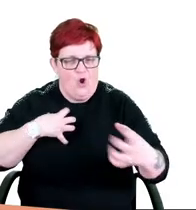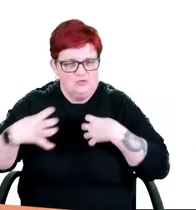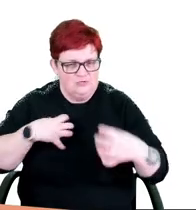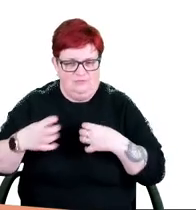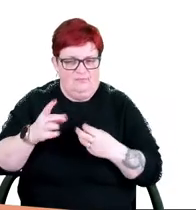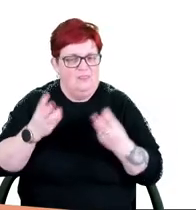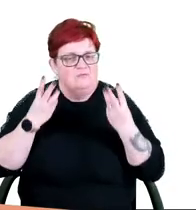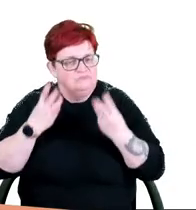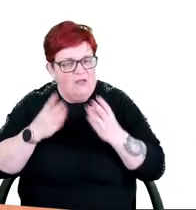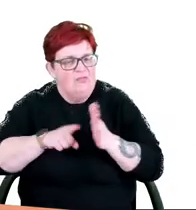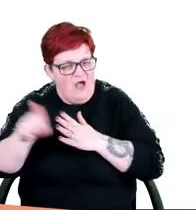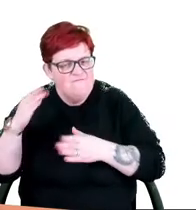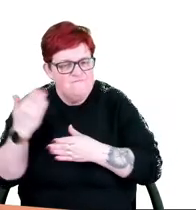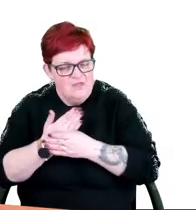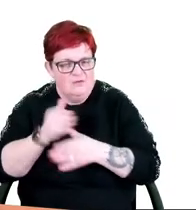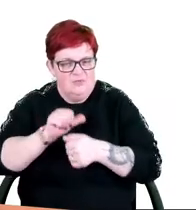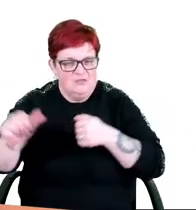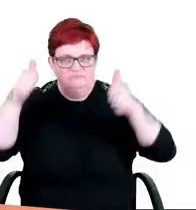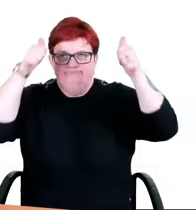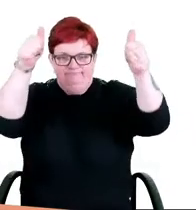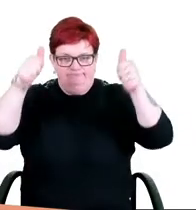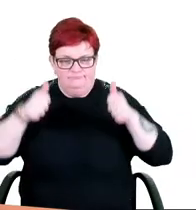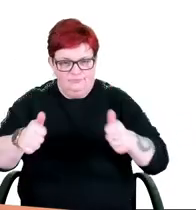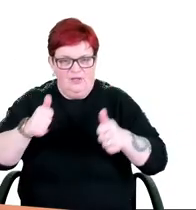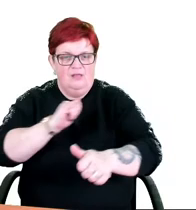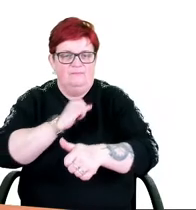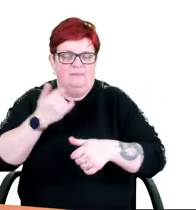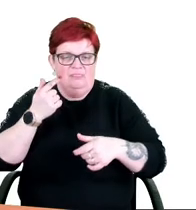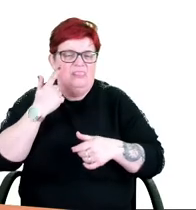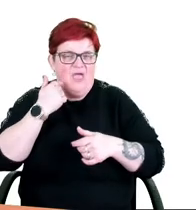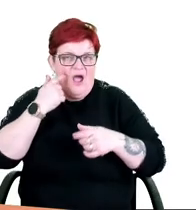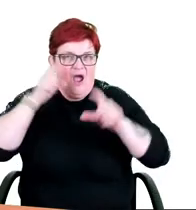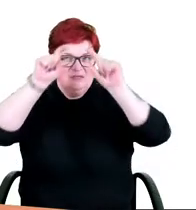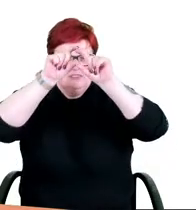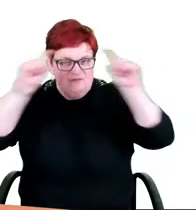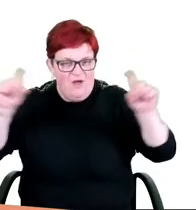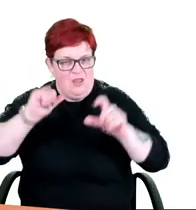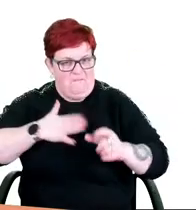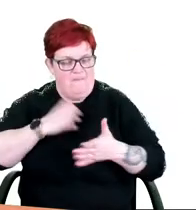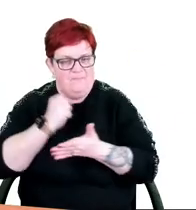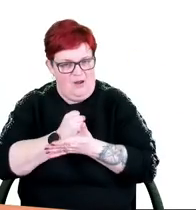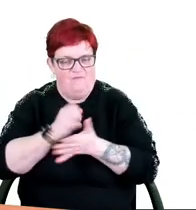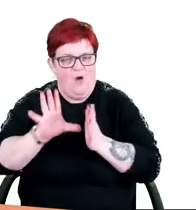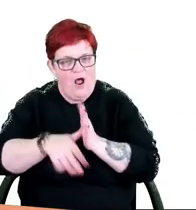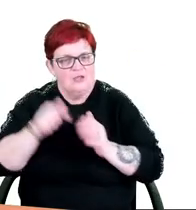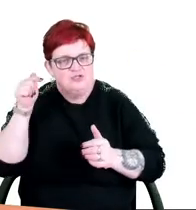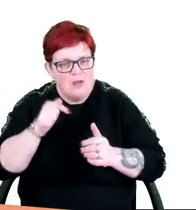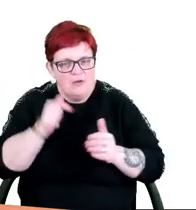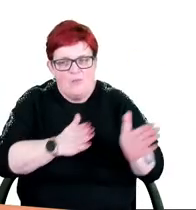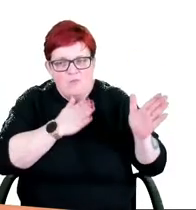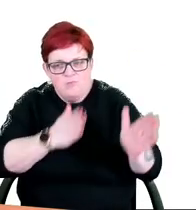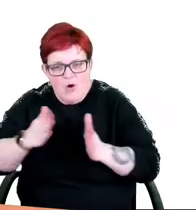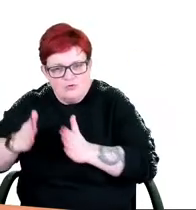Najważniejszy dla przedsiębiorcy jest szyld z nazwą firmy i ma do tego pełne prawo. Żeby jednak uporządkować przestrzeń,